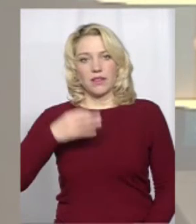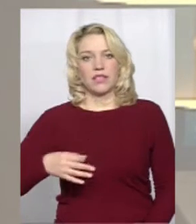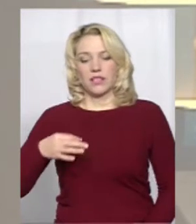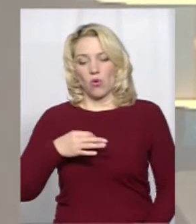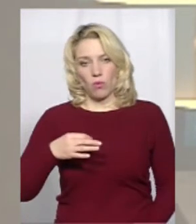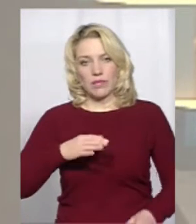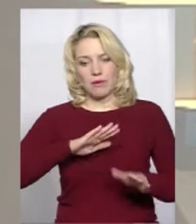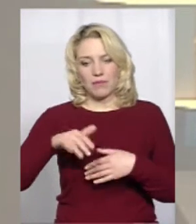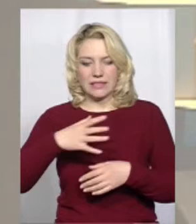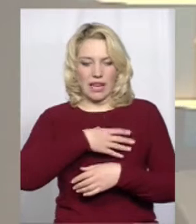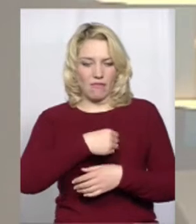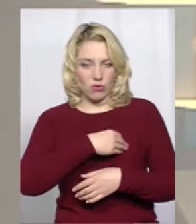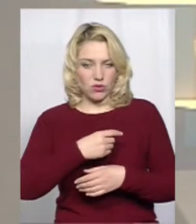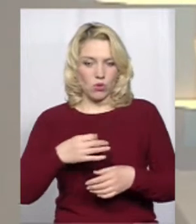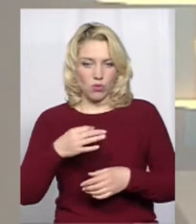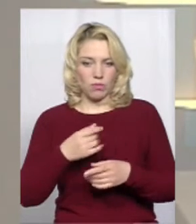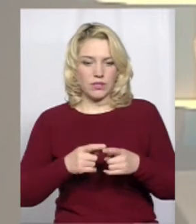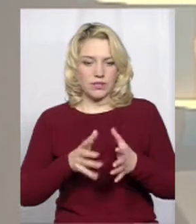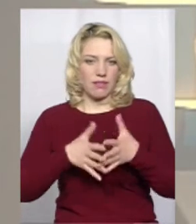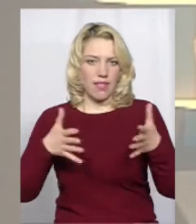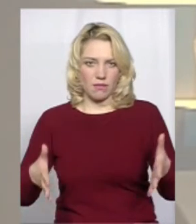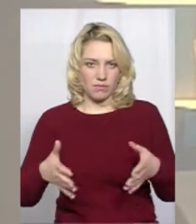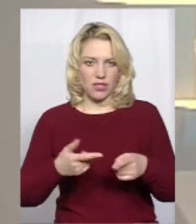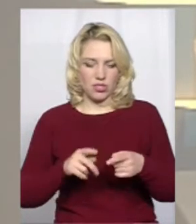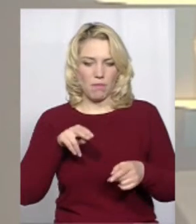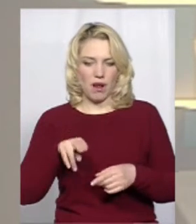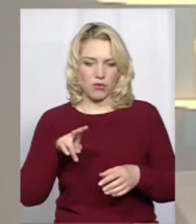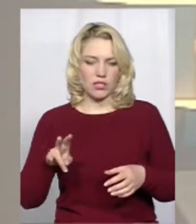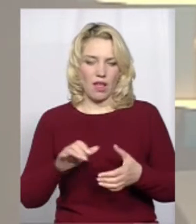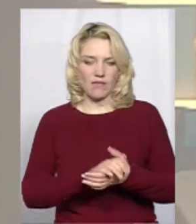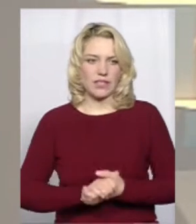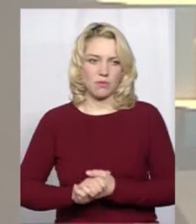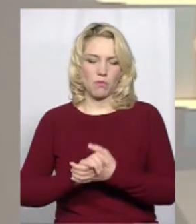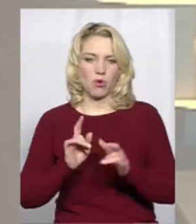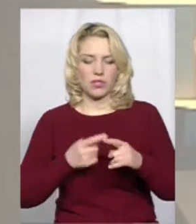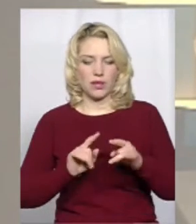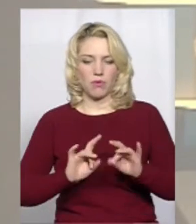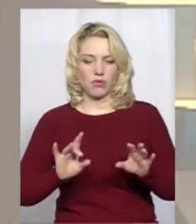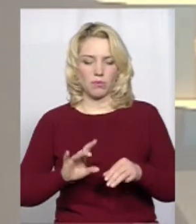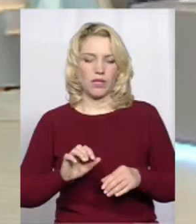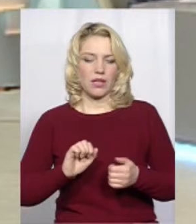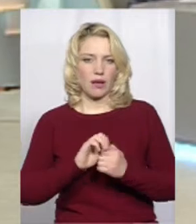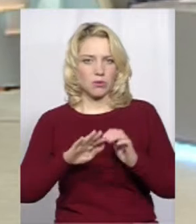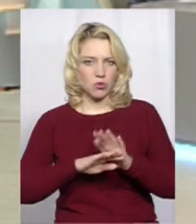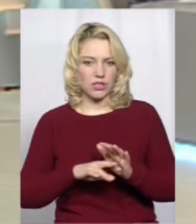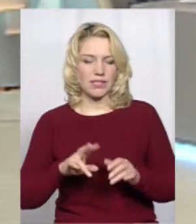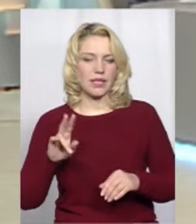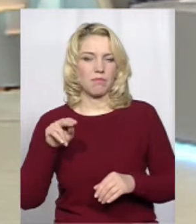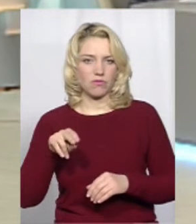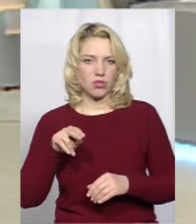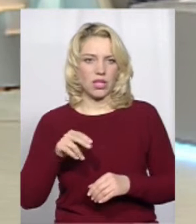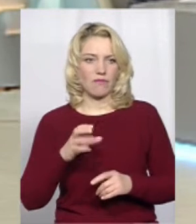найбільша православна спільнота, про це повідомляв митрополит Хмельницький і Кам'янець-Подільський Антоній. От наскільки змінилося